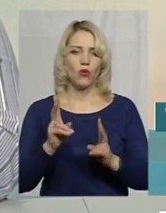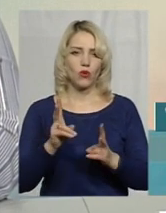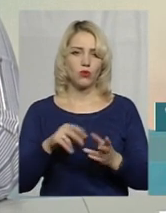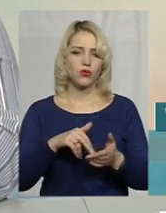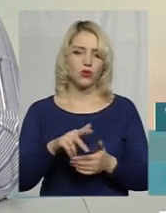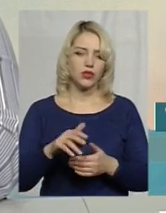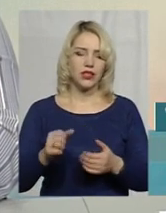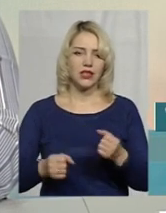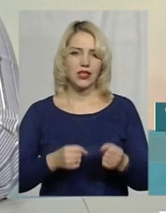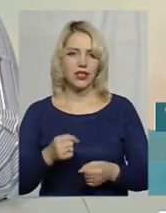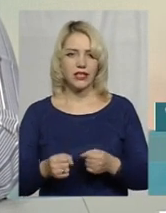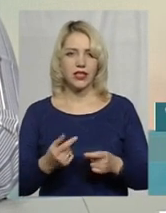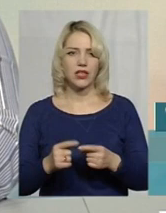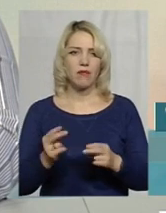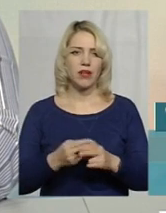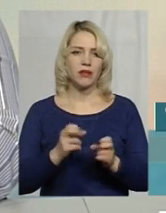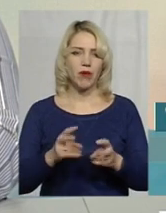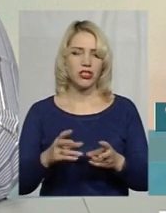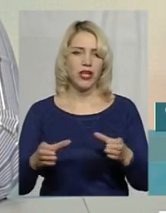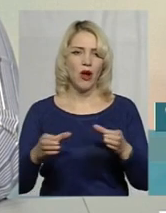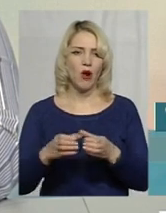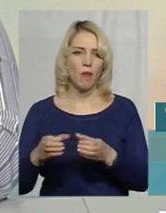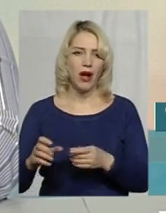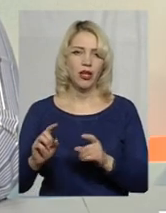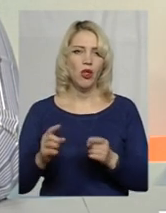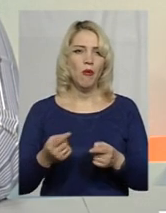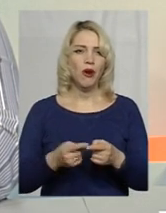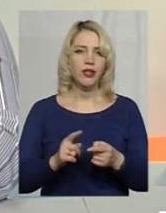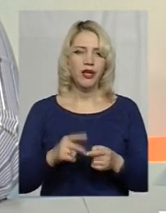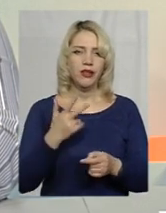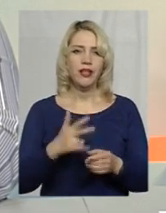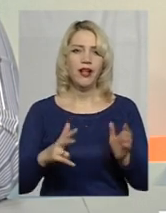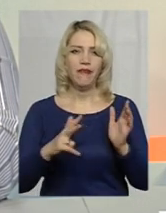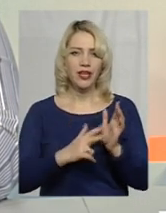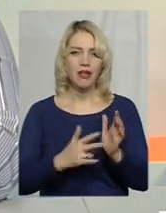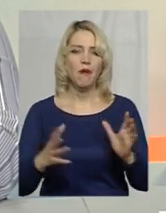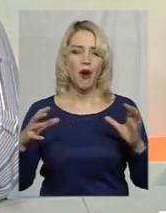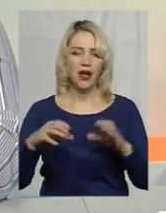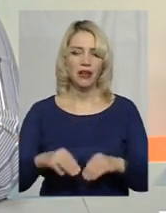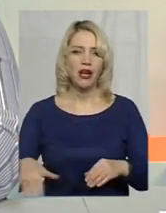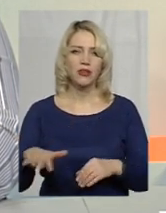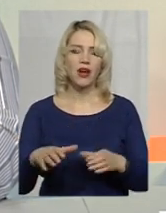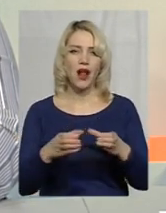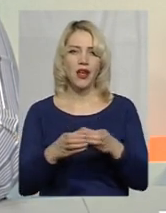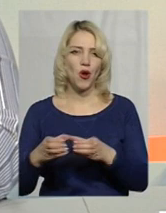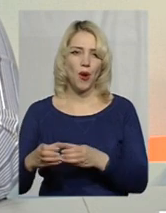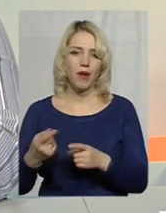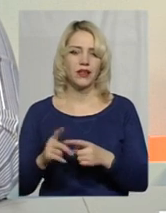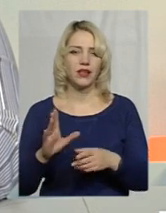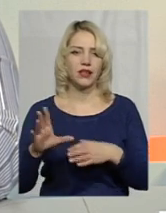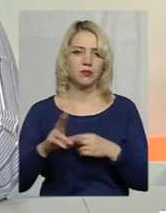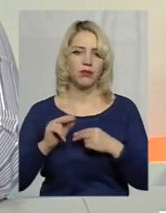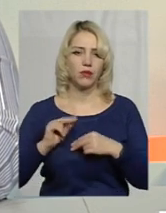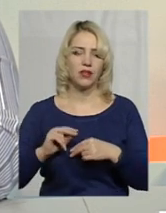власне, в безпечній громаді. Тому ось ті 38 об'єднаних громад, які йдуть на співпрацю з обласним центром